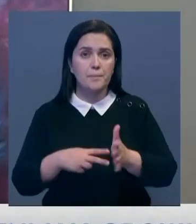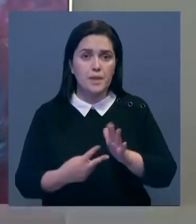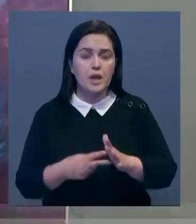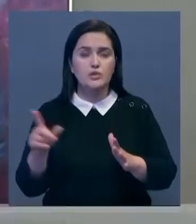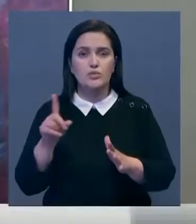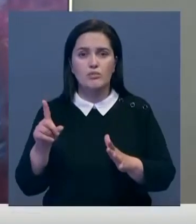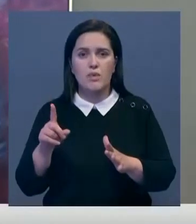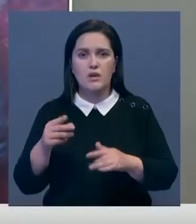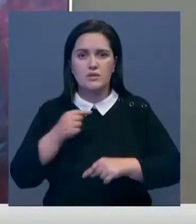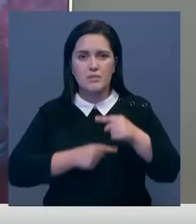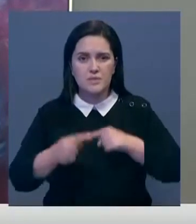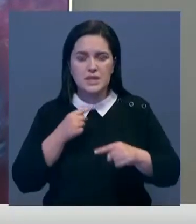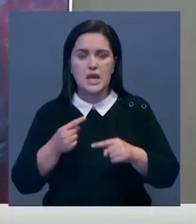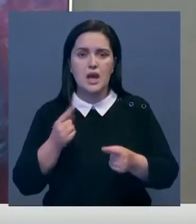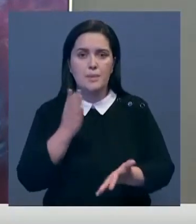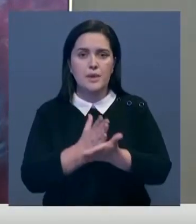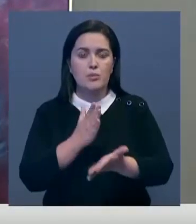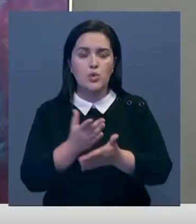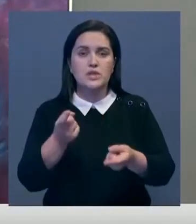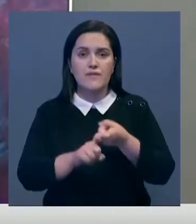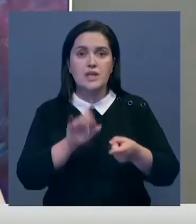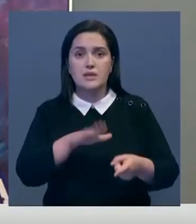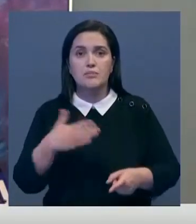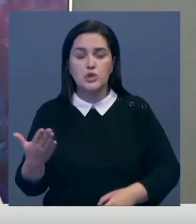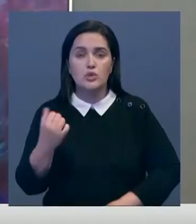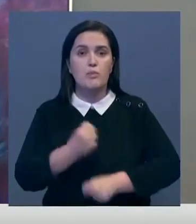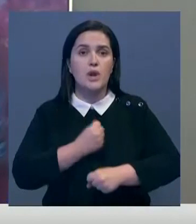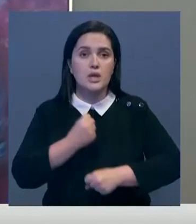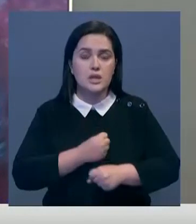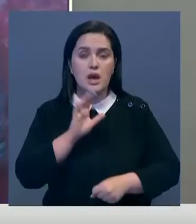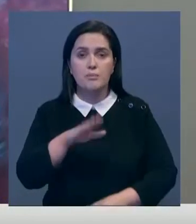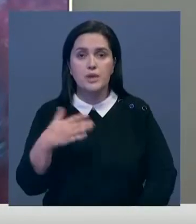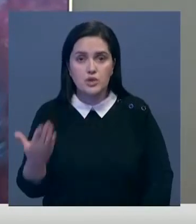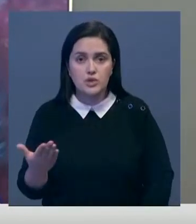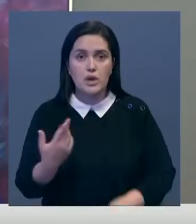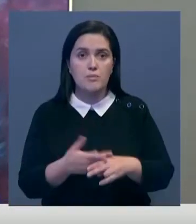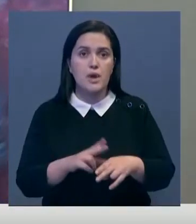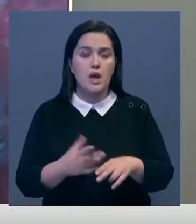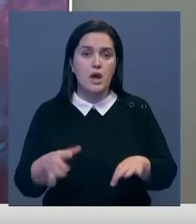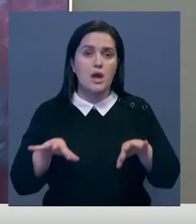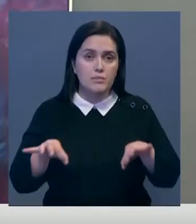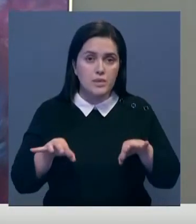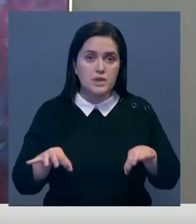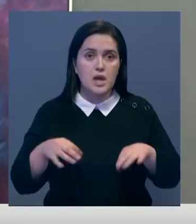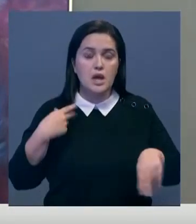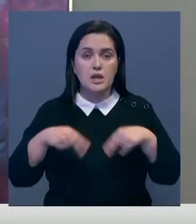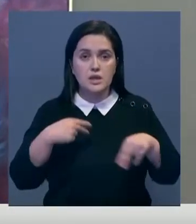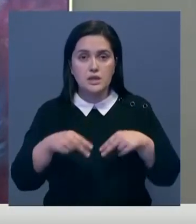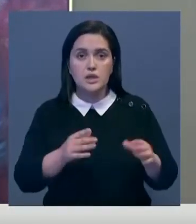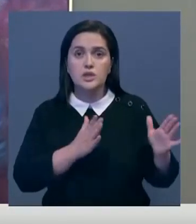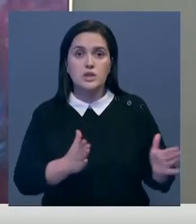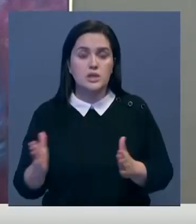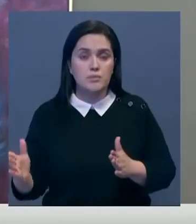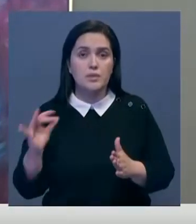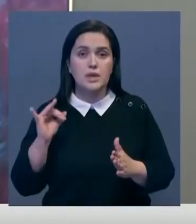и наладить прямую связь между производителями, между транспортниками, транспортно-логистической системой